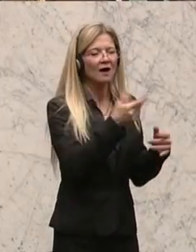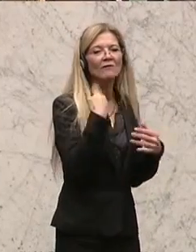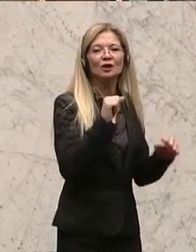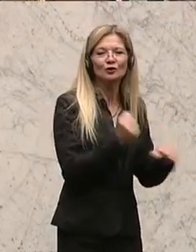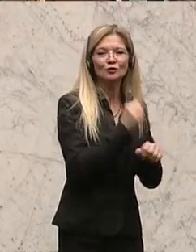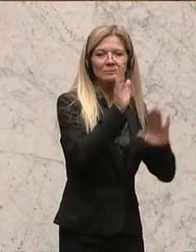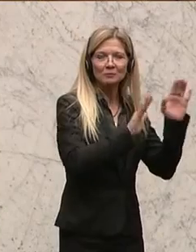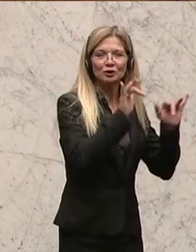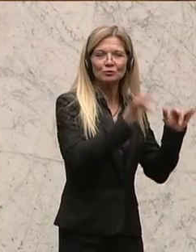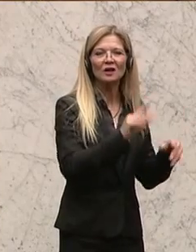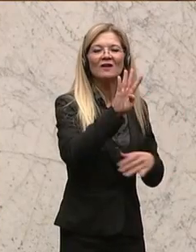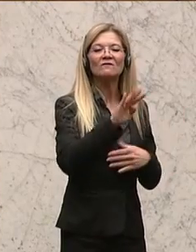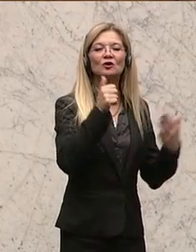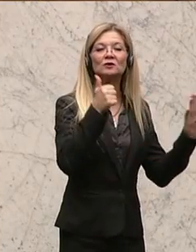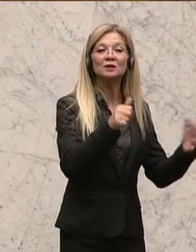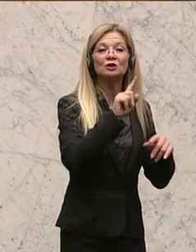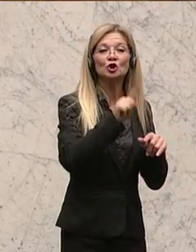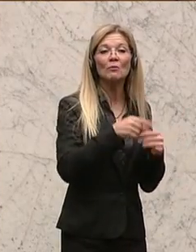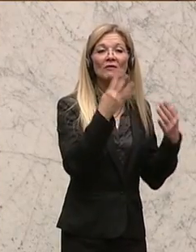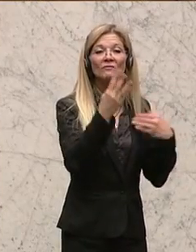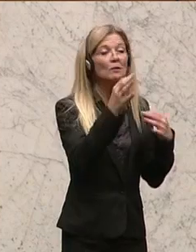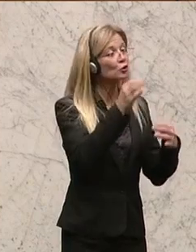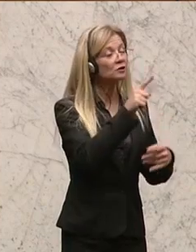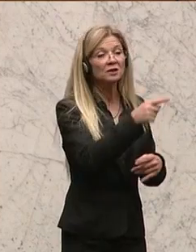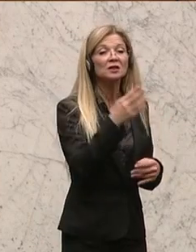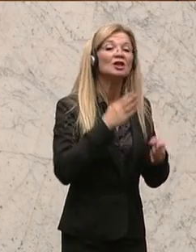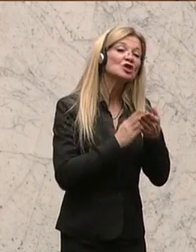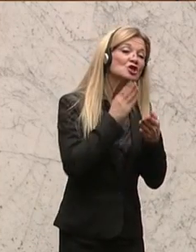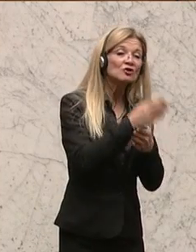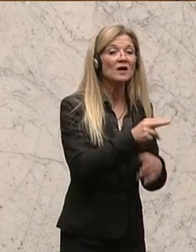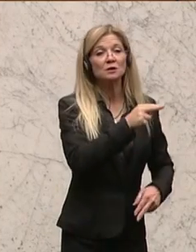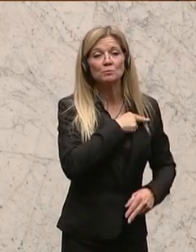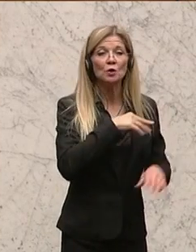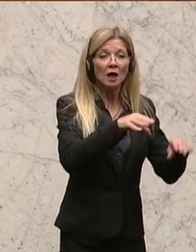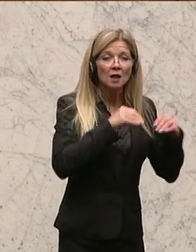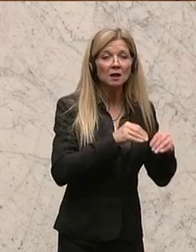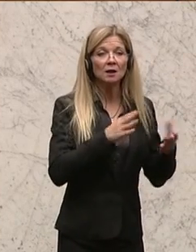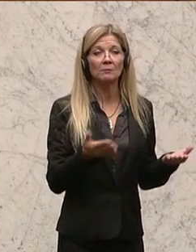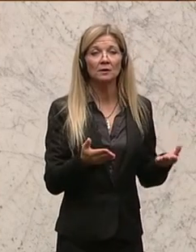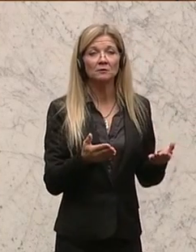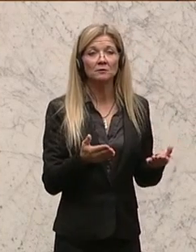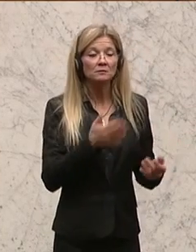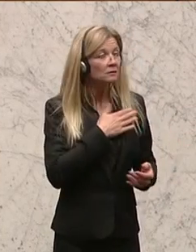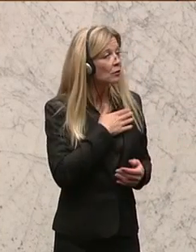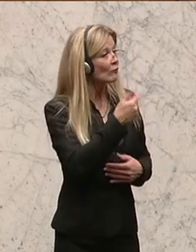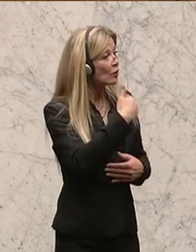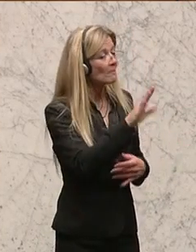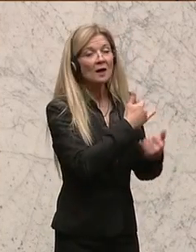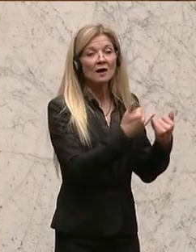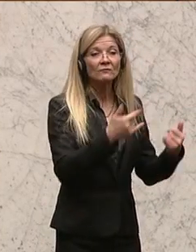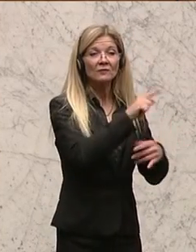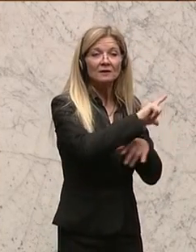Prozent der schweizerischen Bürger angenommen wurde. Auch die Mehrheit der Kantone hat zugestimmt, obwohl zehn Kantone von